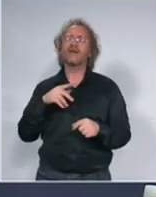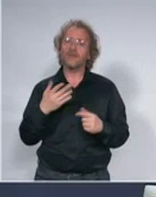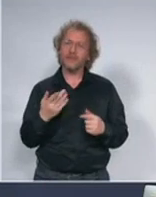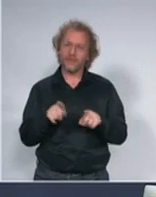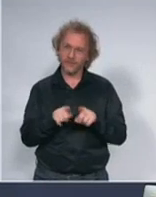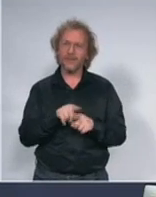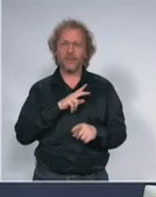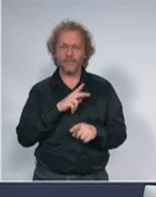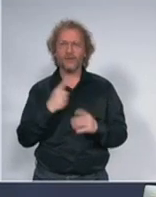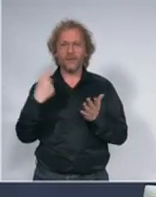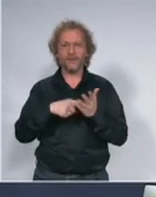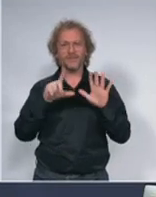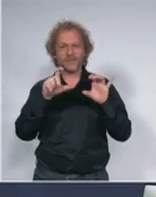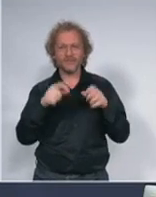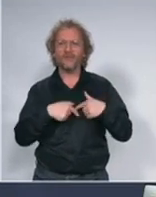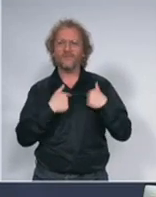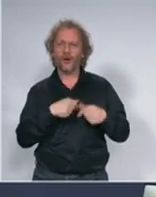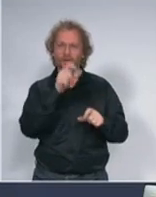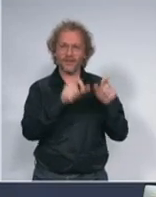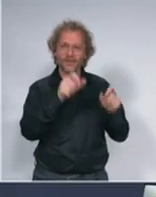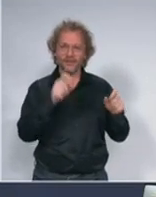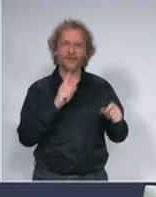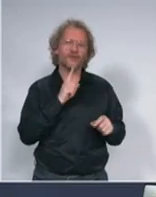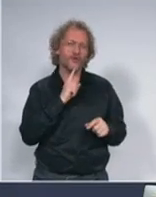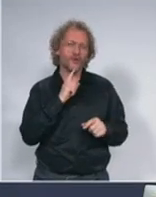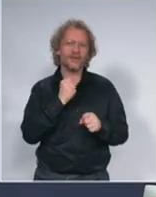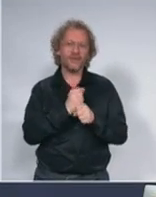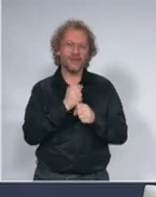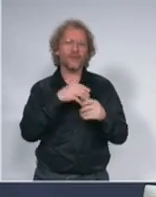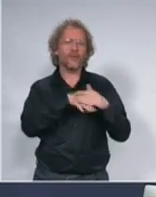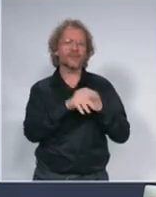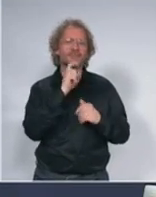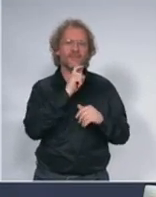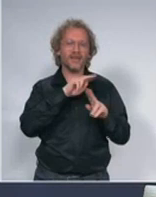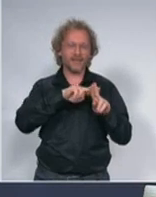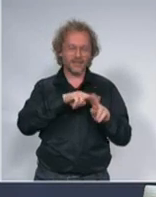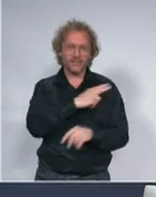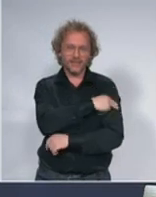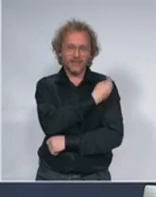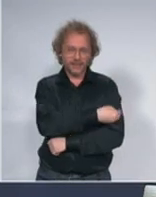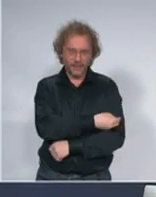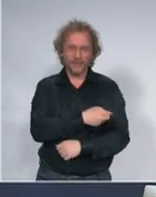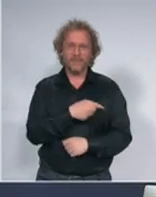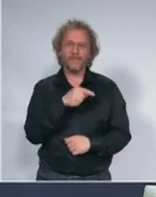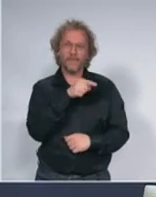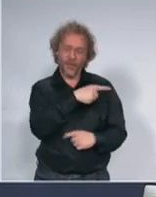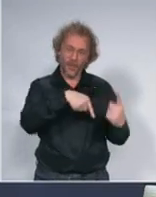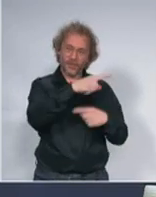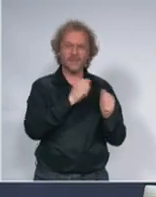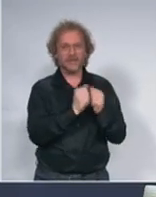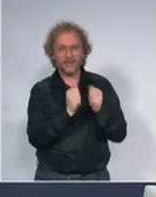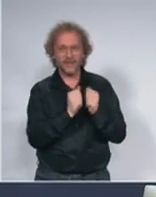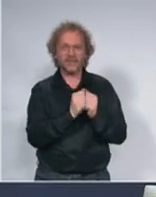volontera pripadnika Crvenog krsta, koji uz pripadnike civilne zaštite, odnosno sektora za